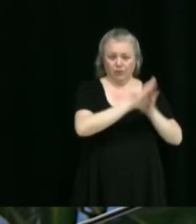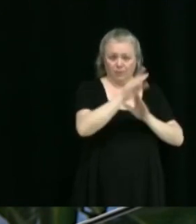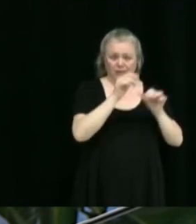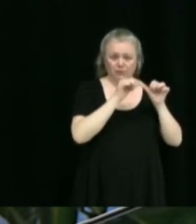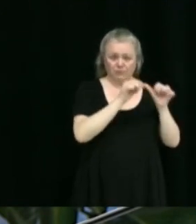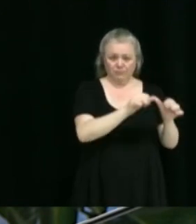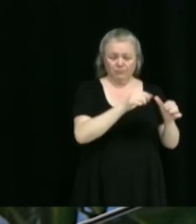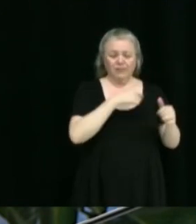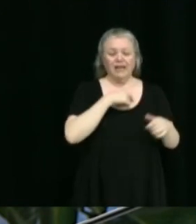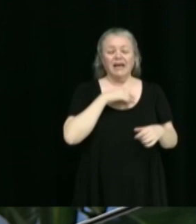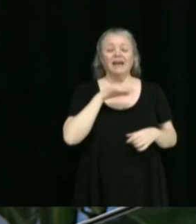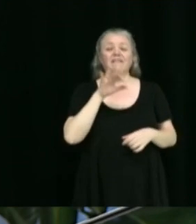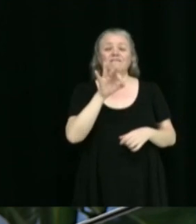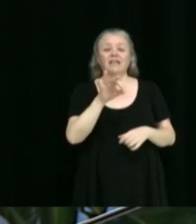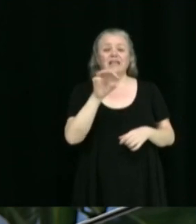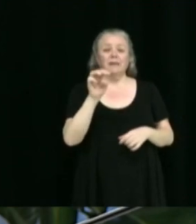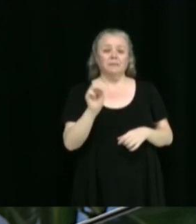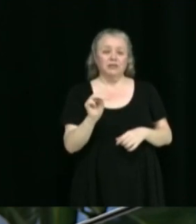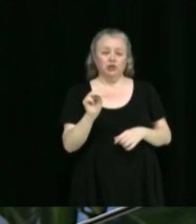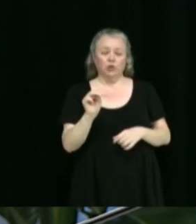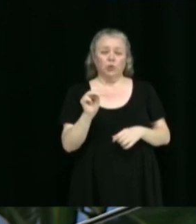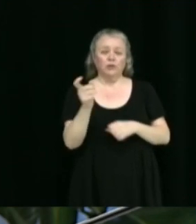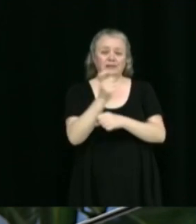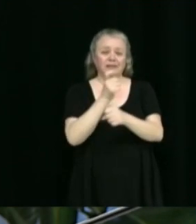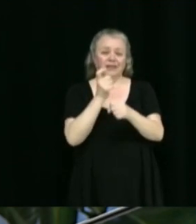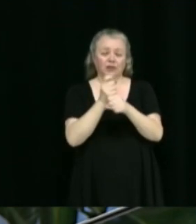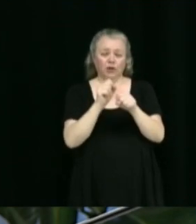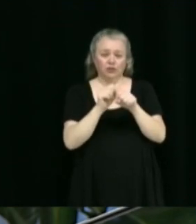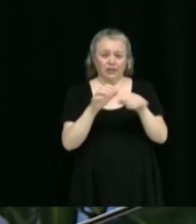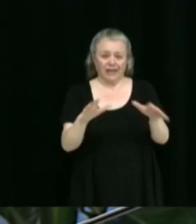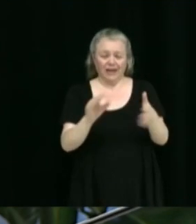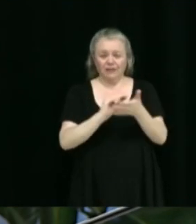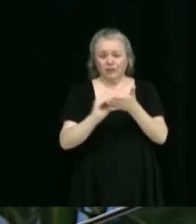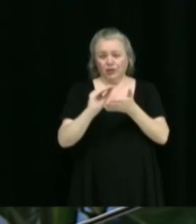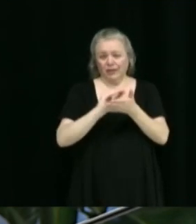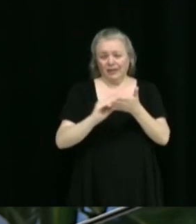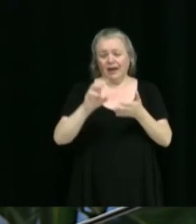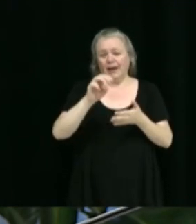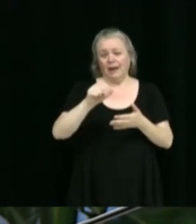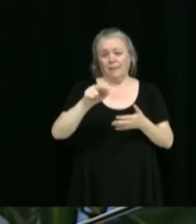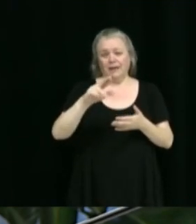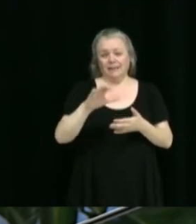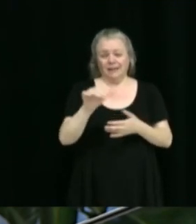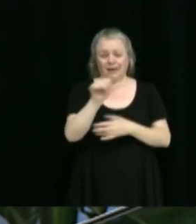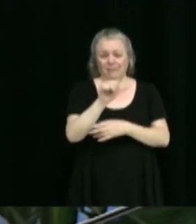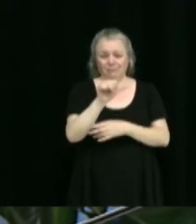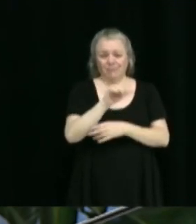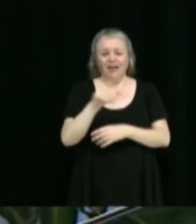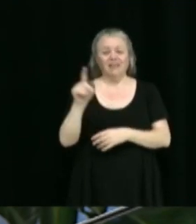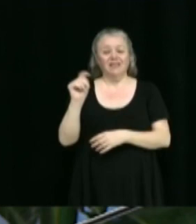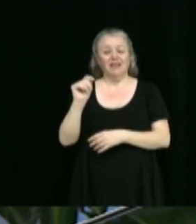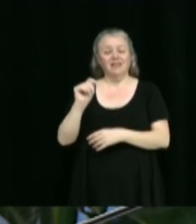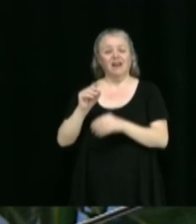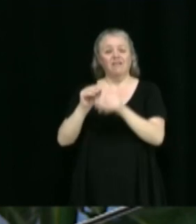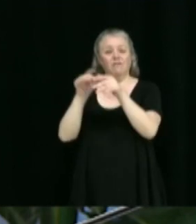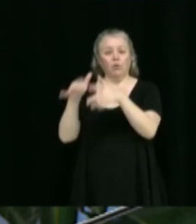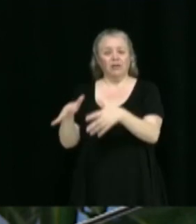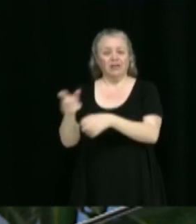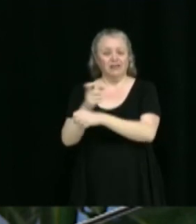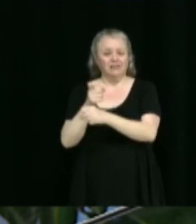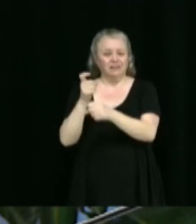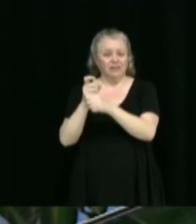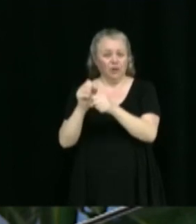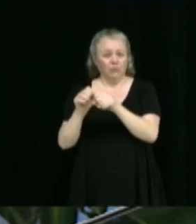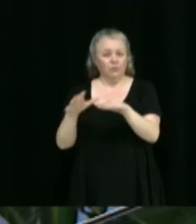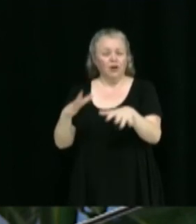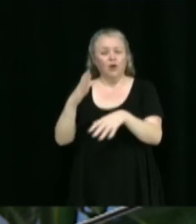Frédéric Michaud, directeur général et secrétaire trésorier à la MRC d'Artabasca, Tania Fontaine, directrice générale